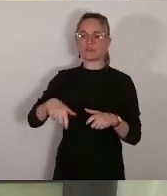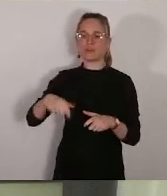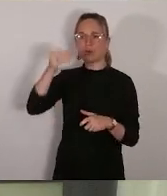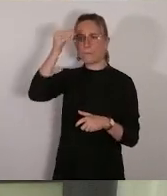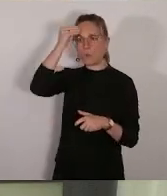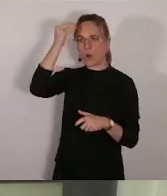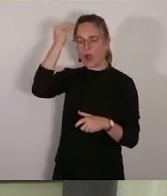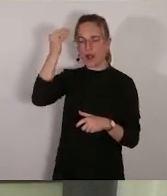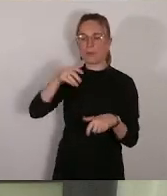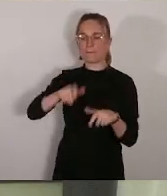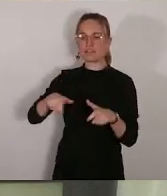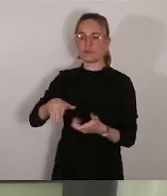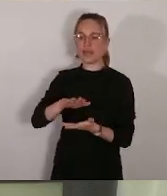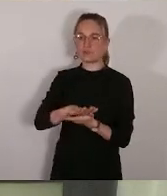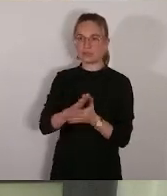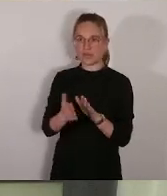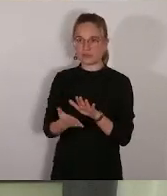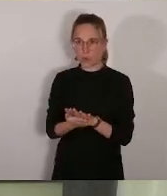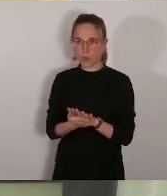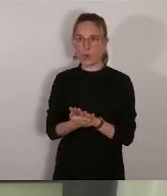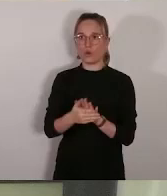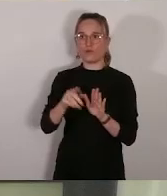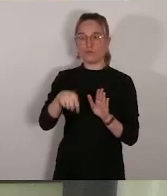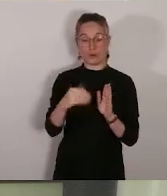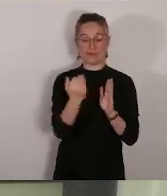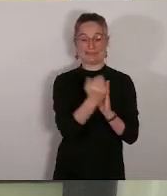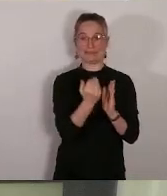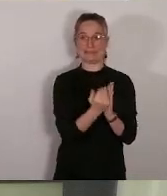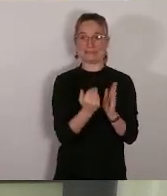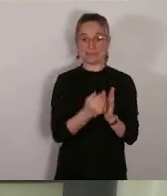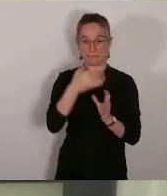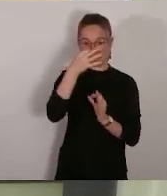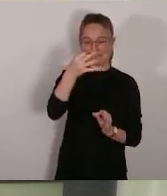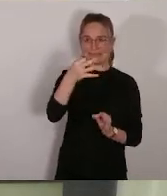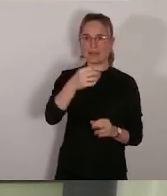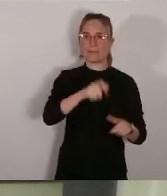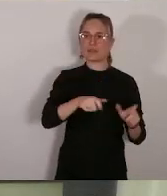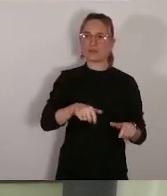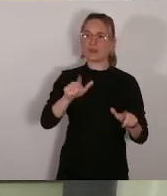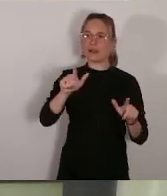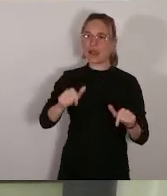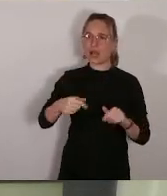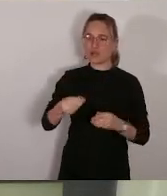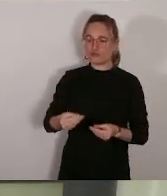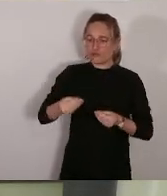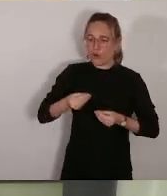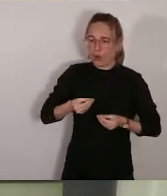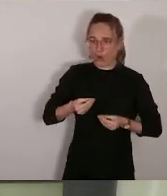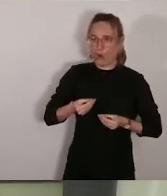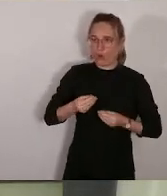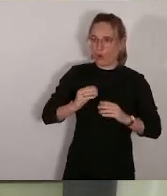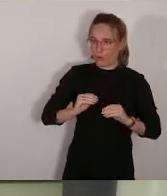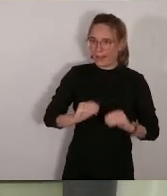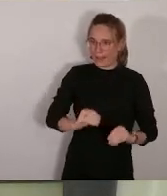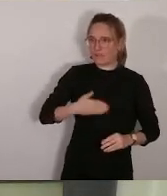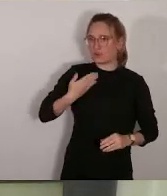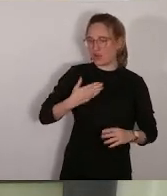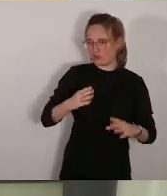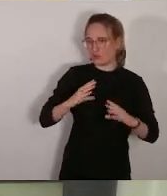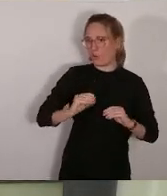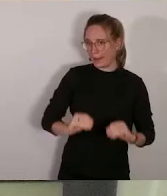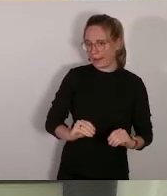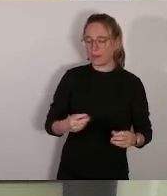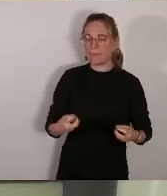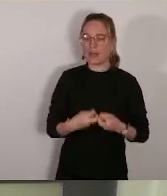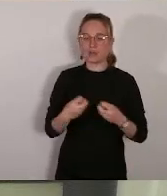qui reçoivent en don, en nature, soit des locations, l'équivalent de location de locaux, soit du matériel.